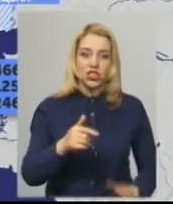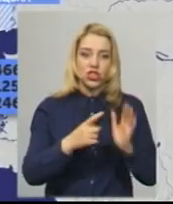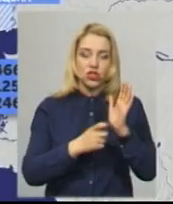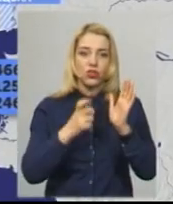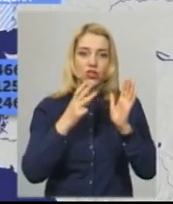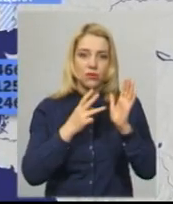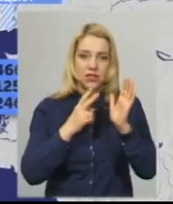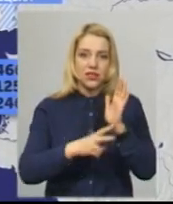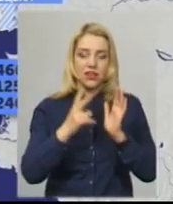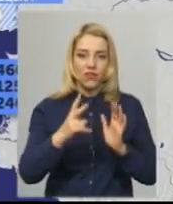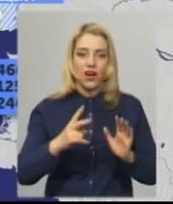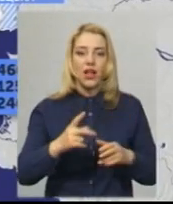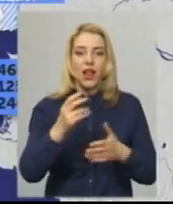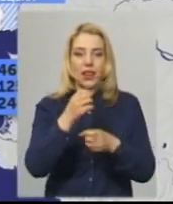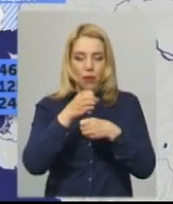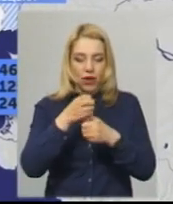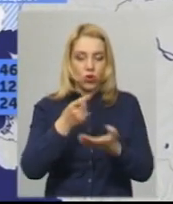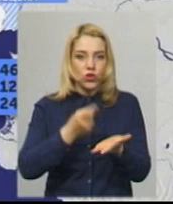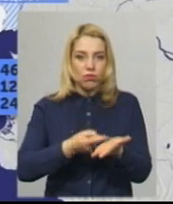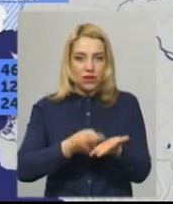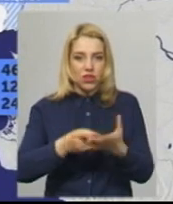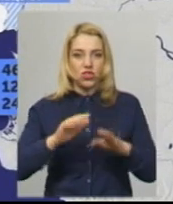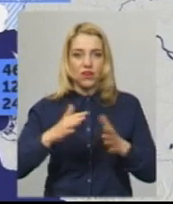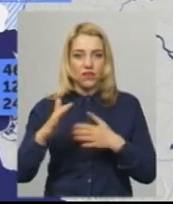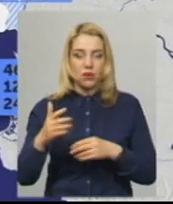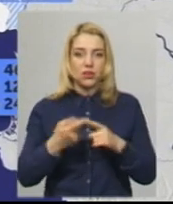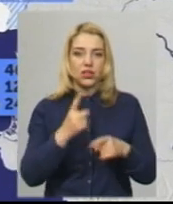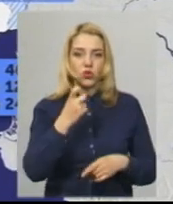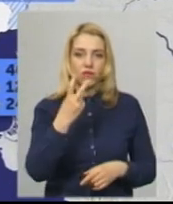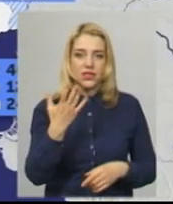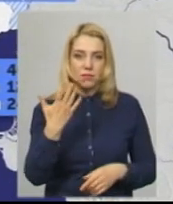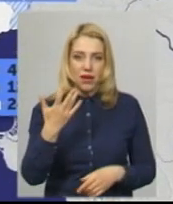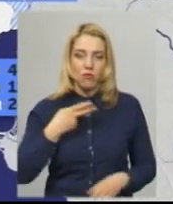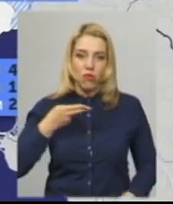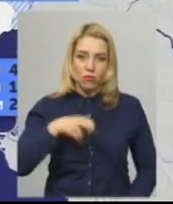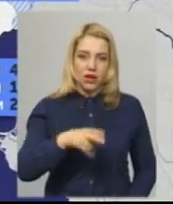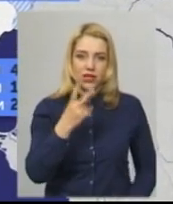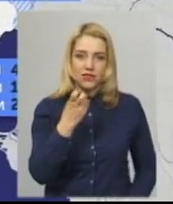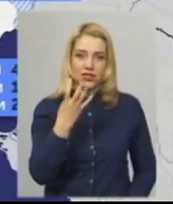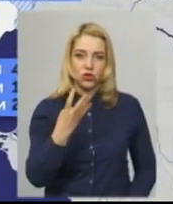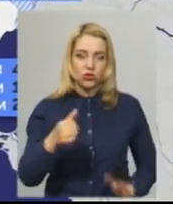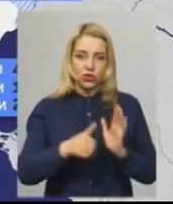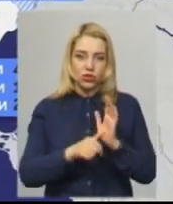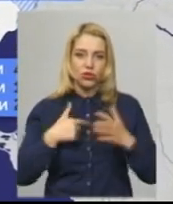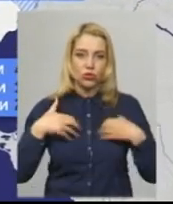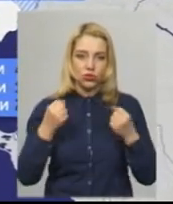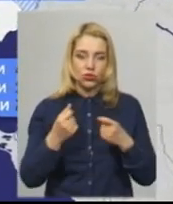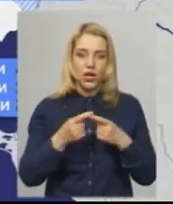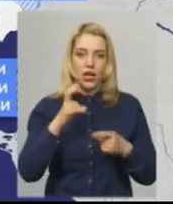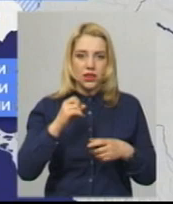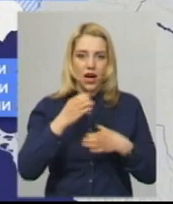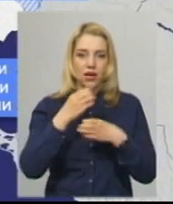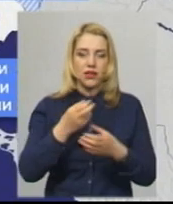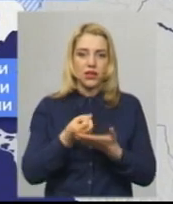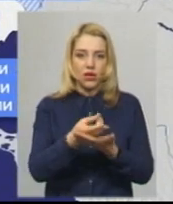лабораторно підтверджені випадки COVID-19. З них 125 летальних, 246 пацієнтів одужали. На амбулаторному